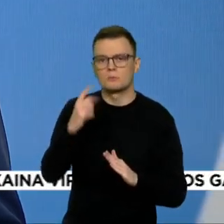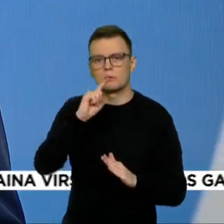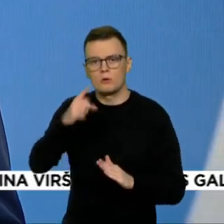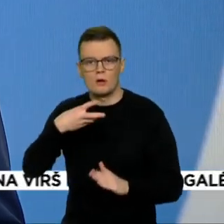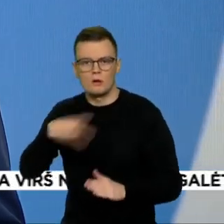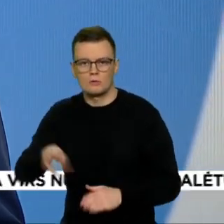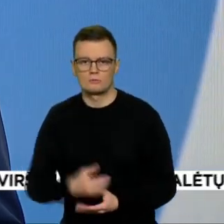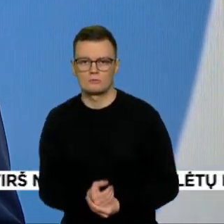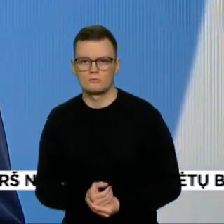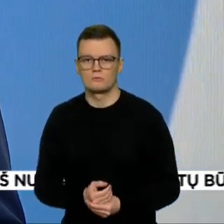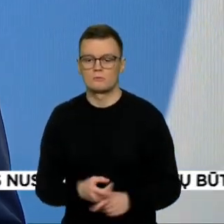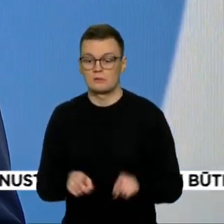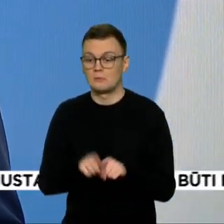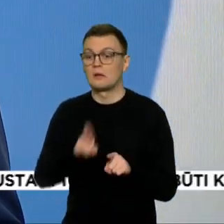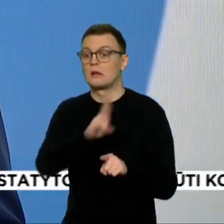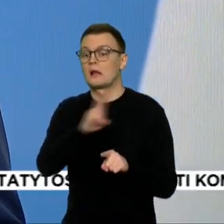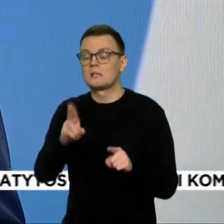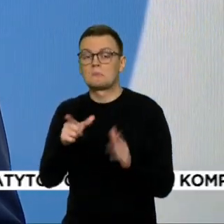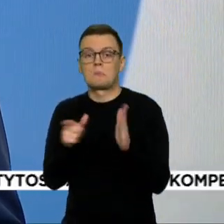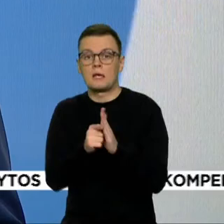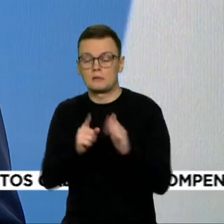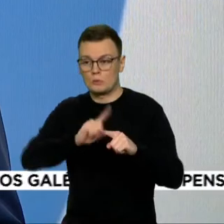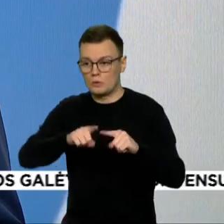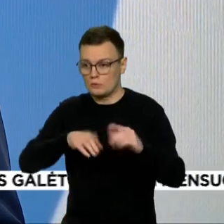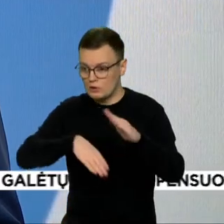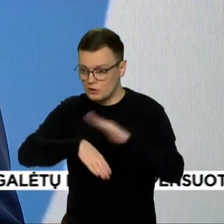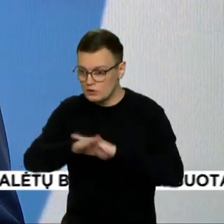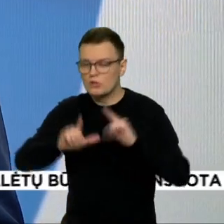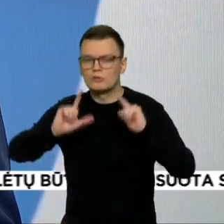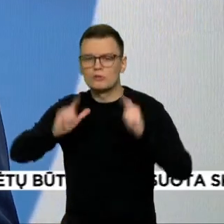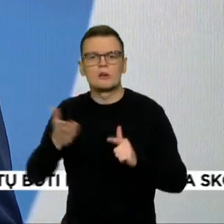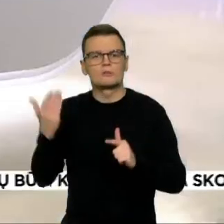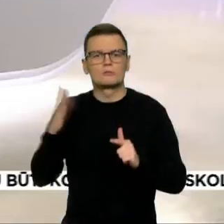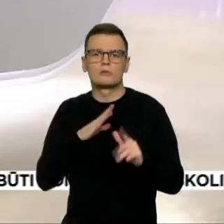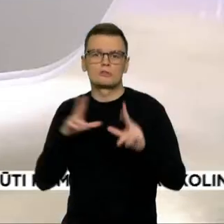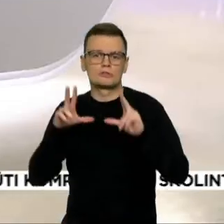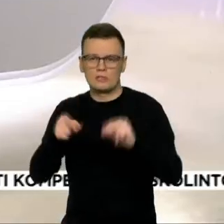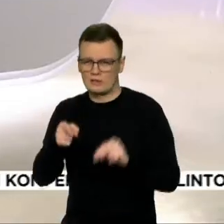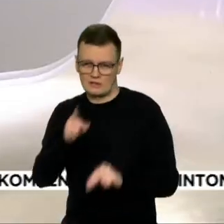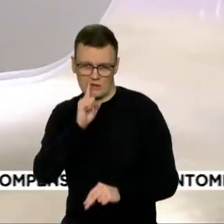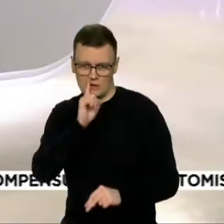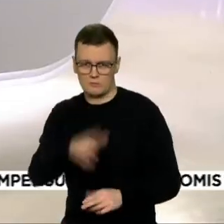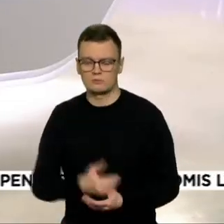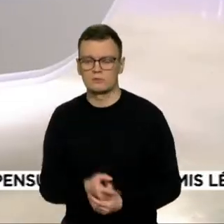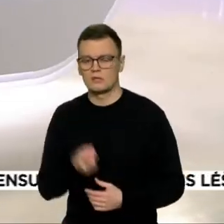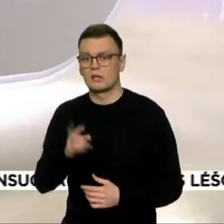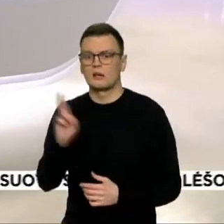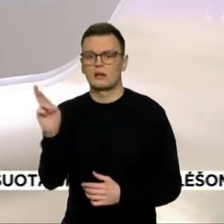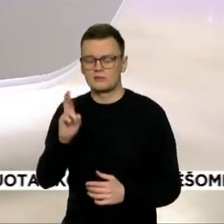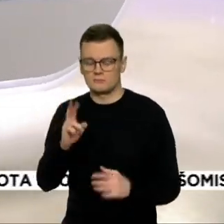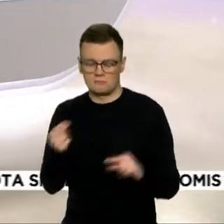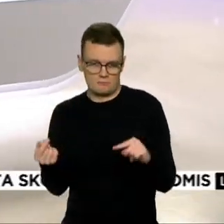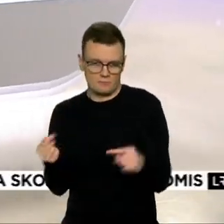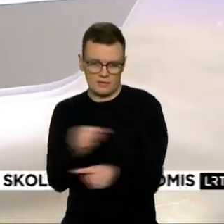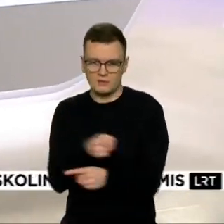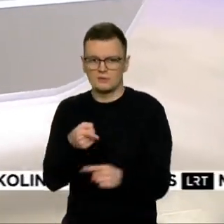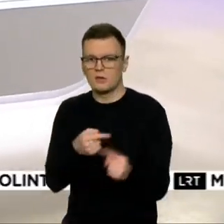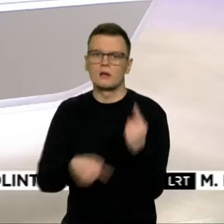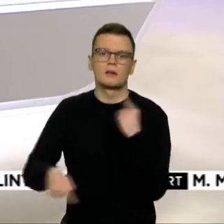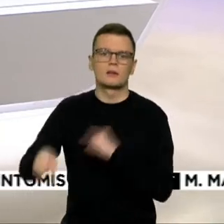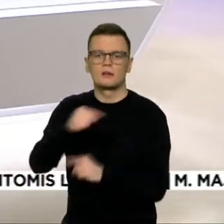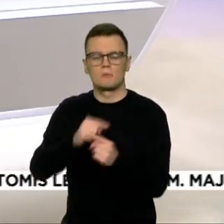pensiją turintiems išeiti žmonėms. Anksčiau garantuota, kad to negali būti. Tokie rezultatai supriešino rinkos profesionalus.